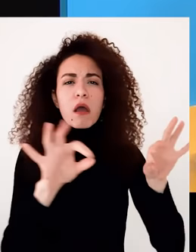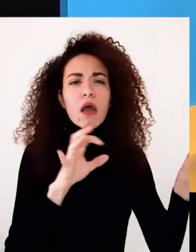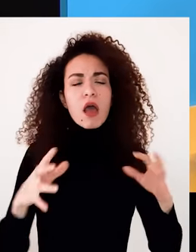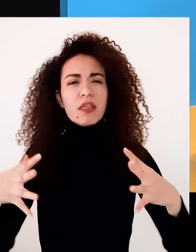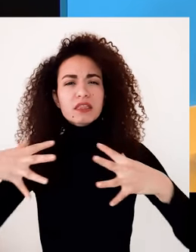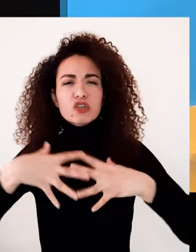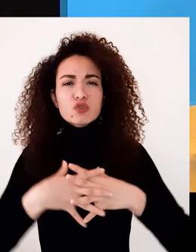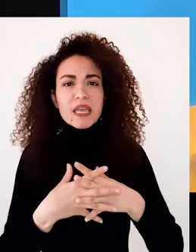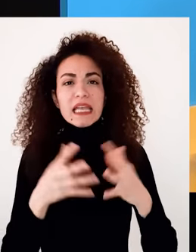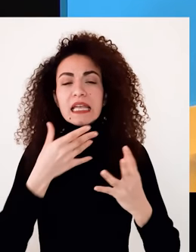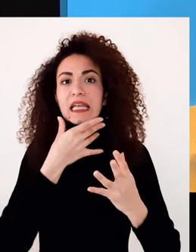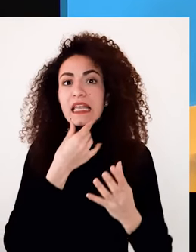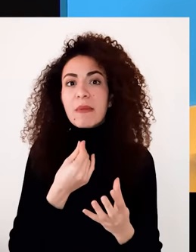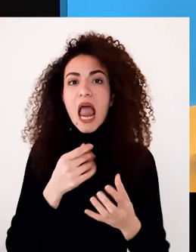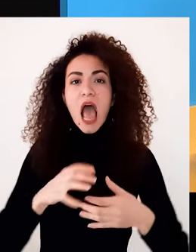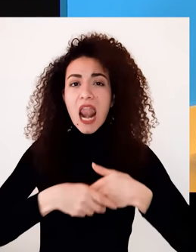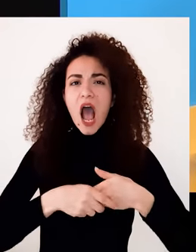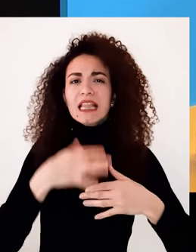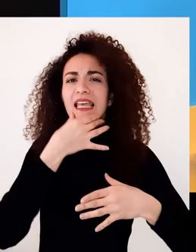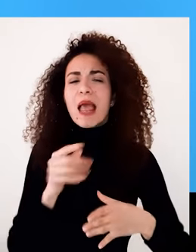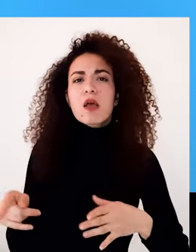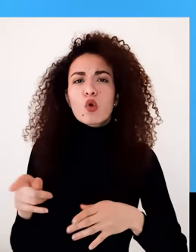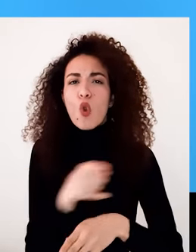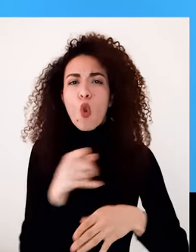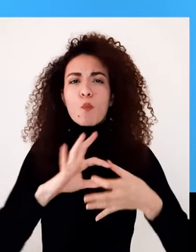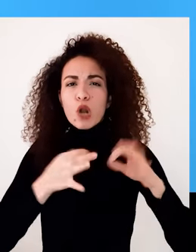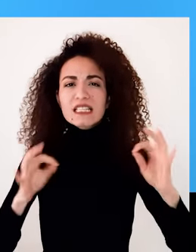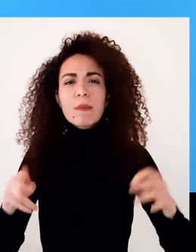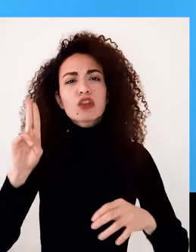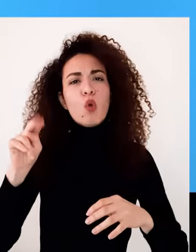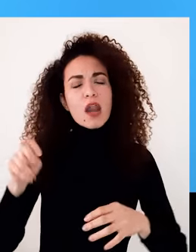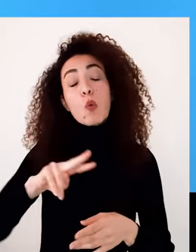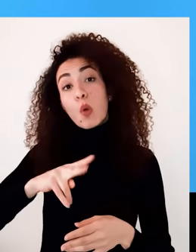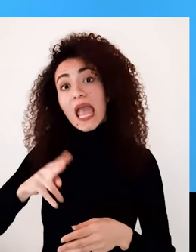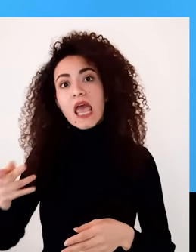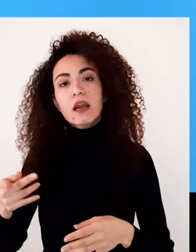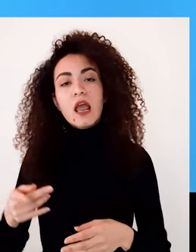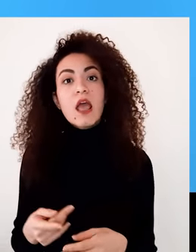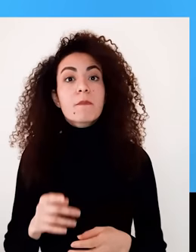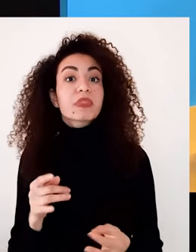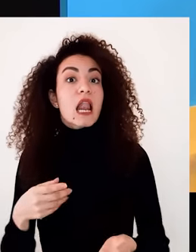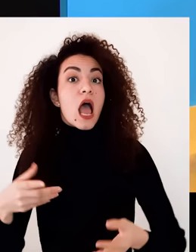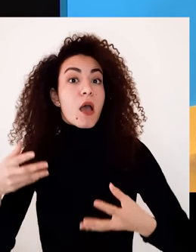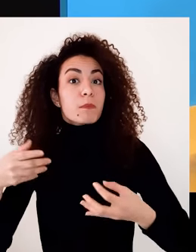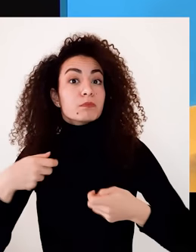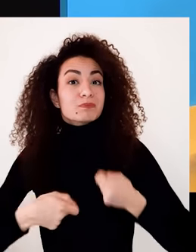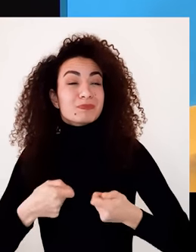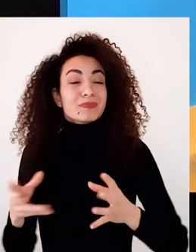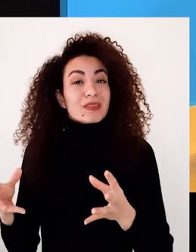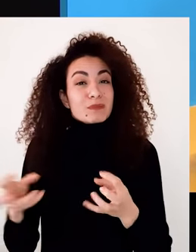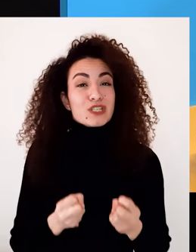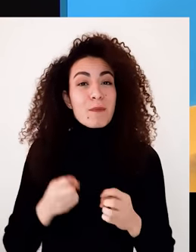ممكن بناء علاقات وشراكات مع هيئات الأمم المتحدة حتى يشمل أشخاص ضويل إعاقة ببرامجهم وخططهم رابعاً